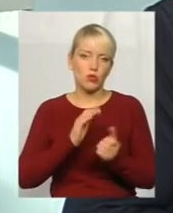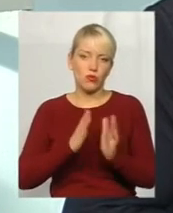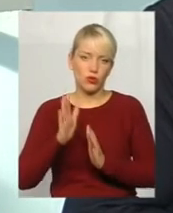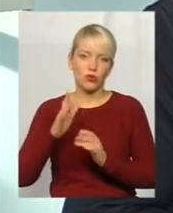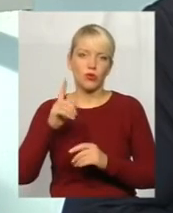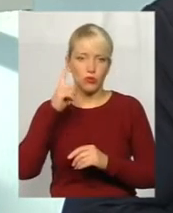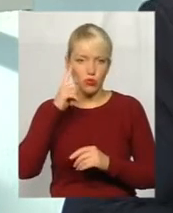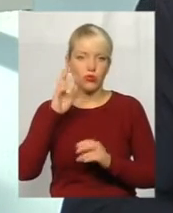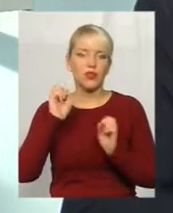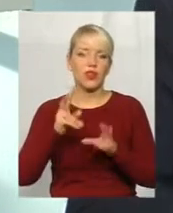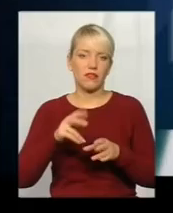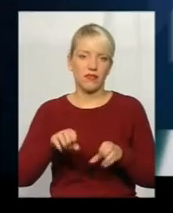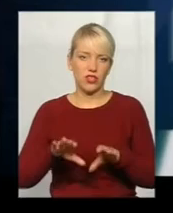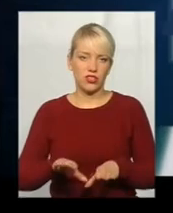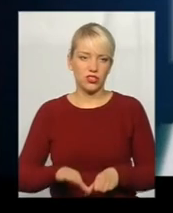вирішимо. Дякую вам за запитання.